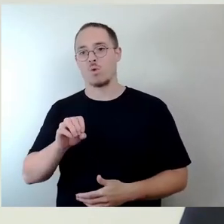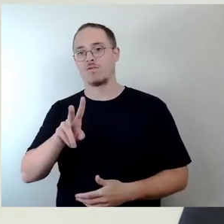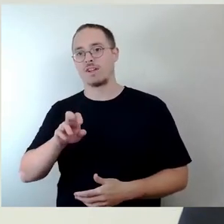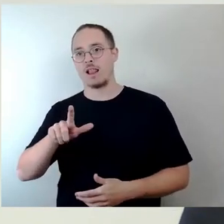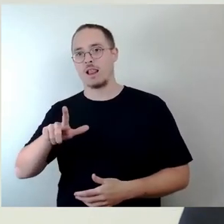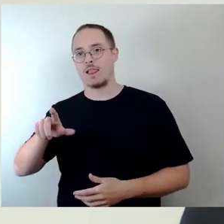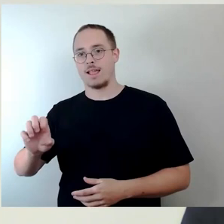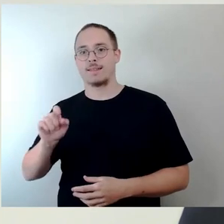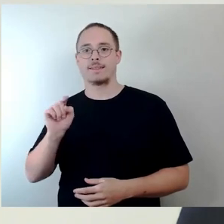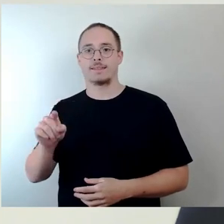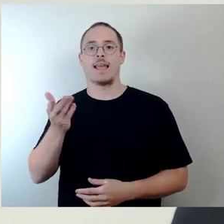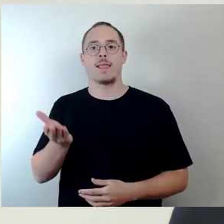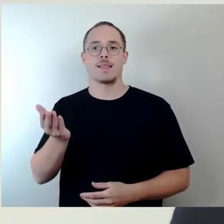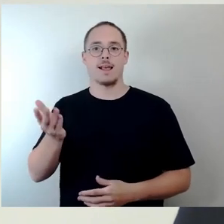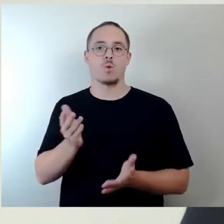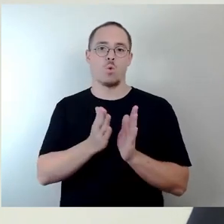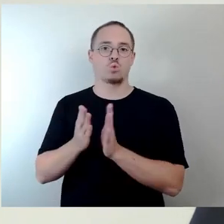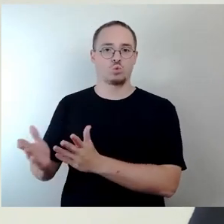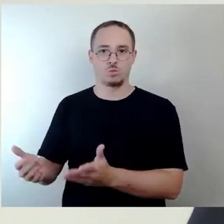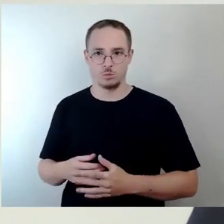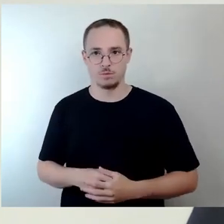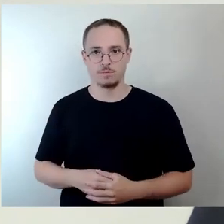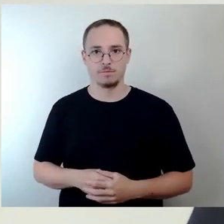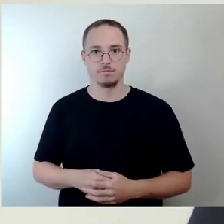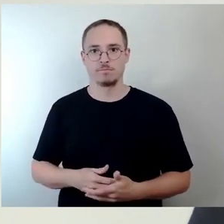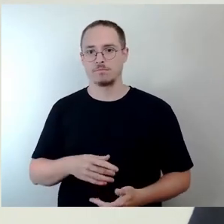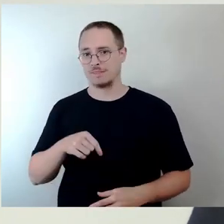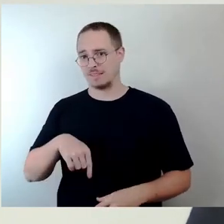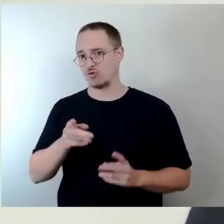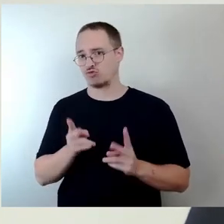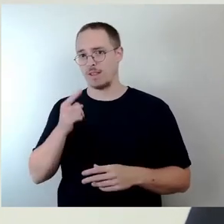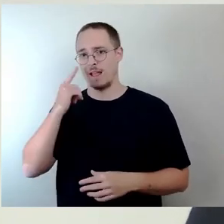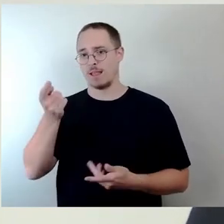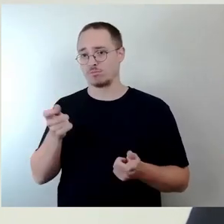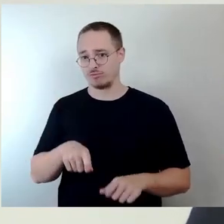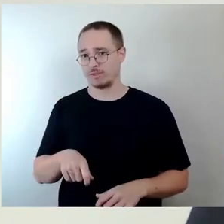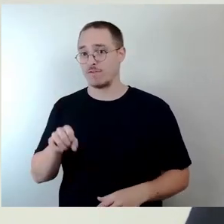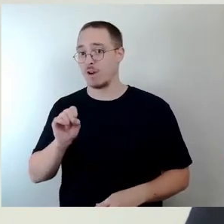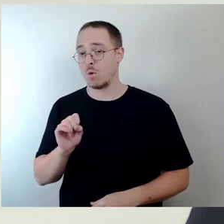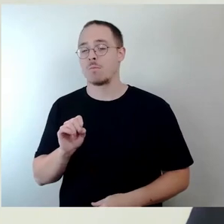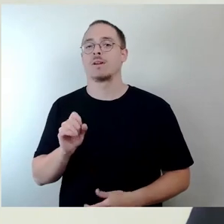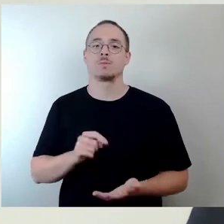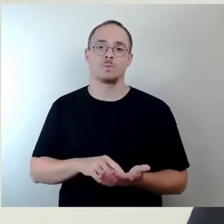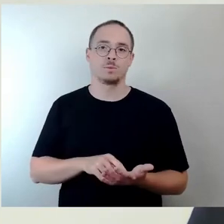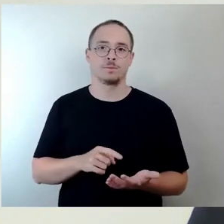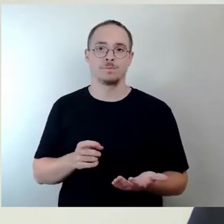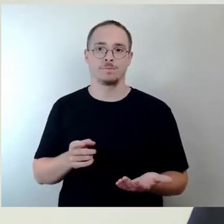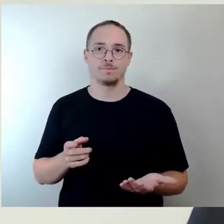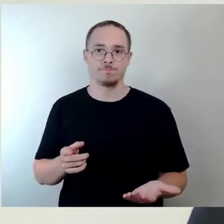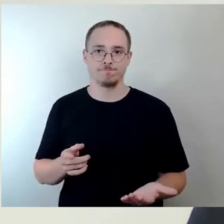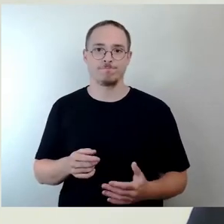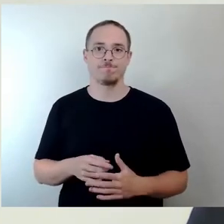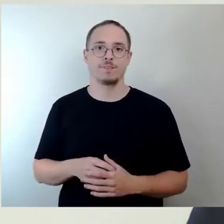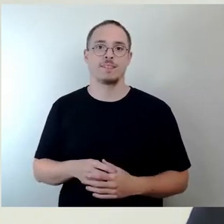Entgeltnovelle überhaupt durch den Stadtsrat beschließen lassen müssen, hat ja damit zu tun, dass eben nicht nur die in der Eigenbetriebssatzung